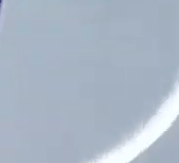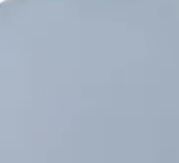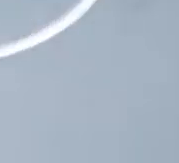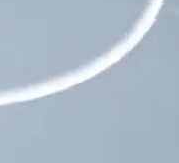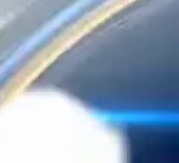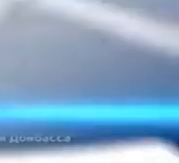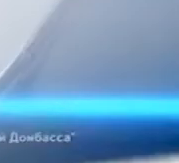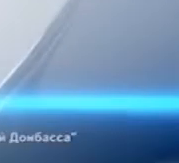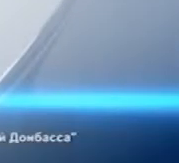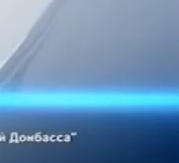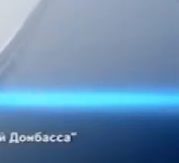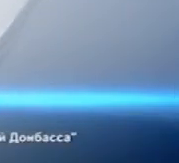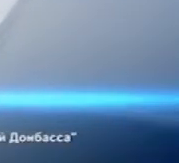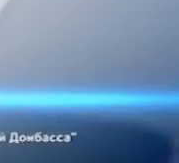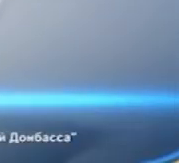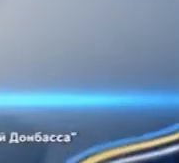Дякуємо за увагу.